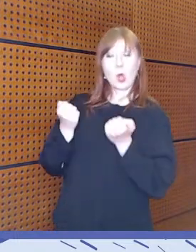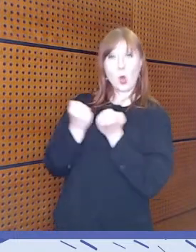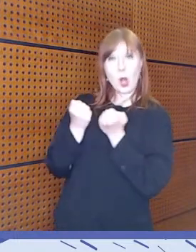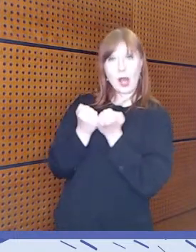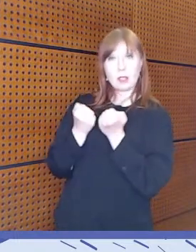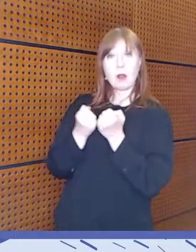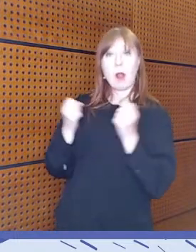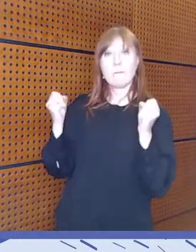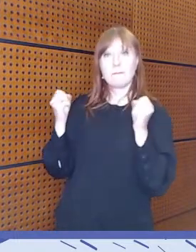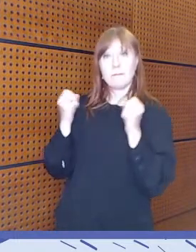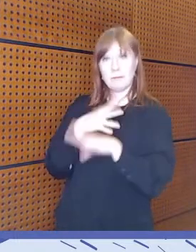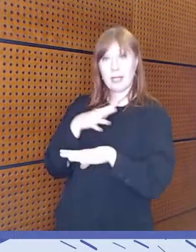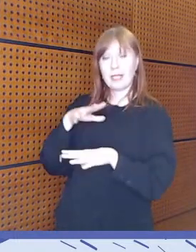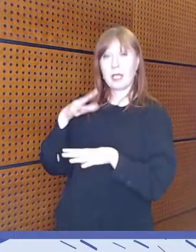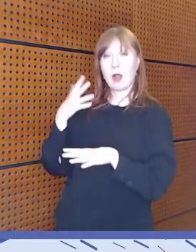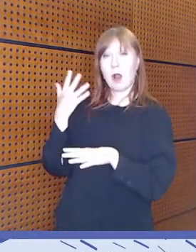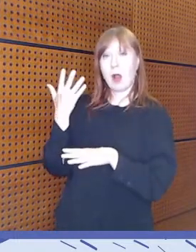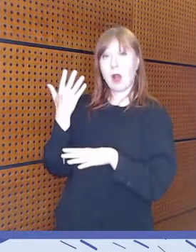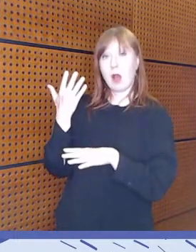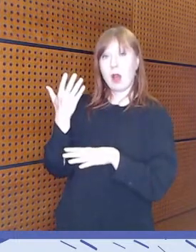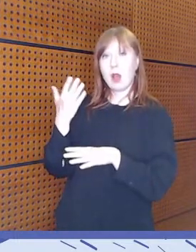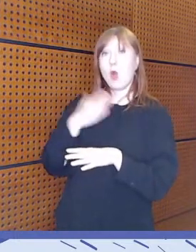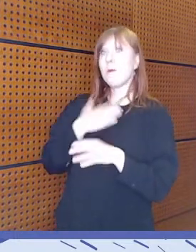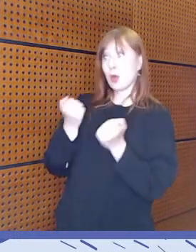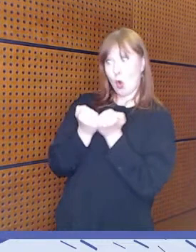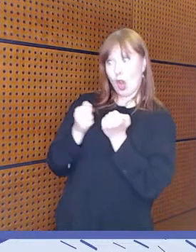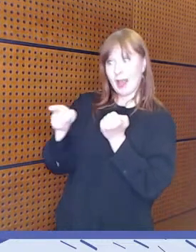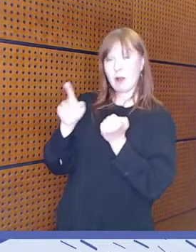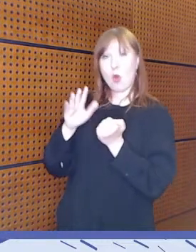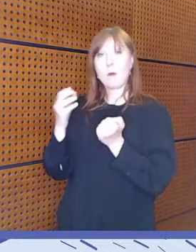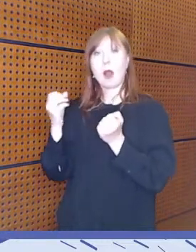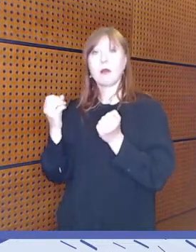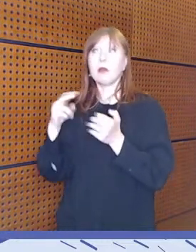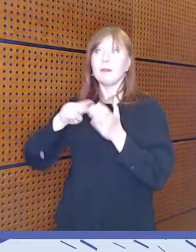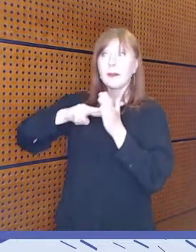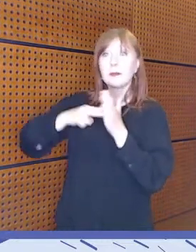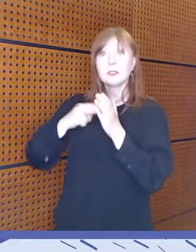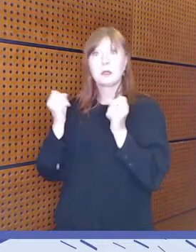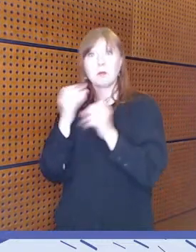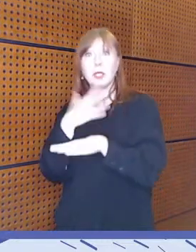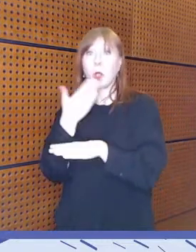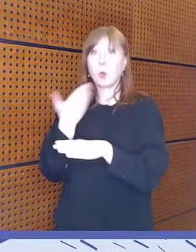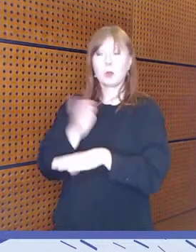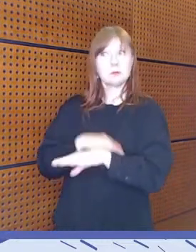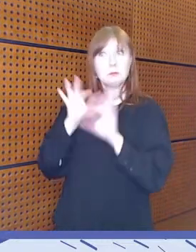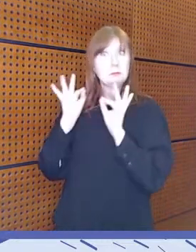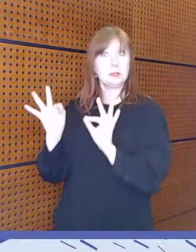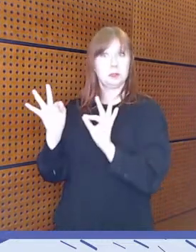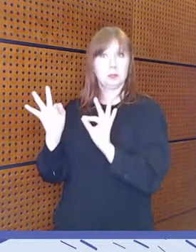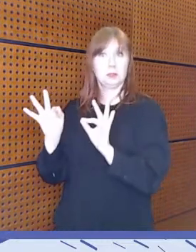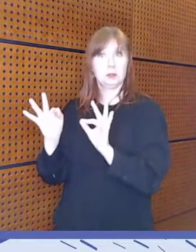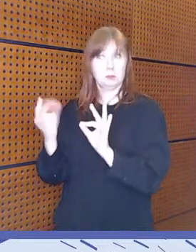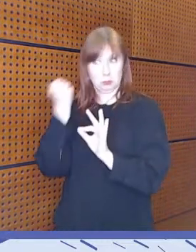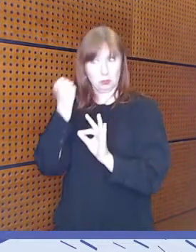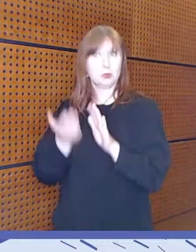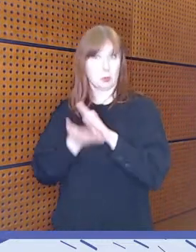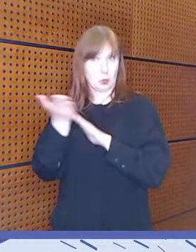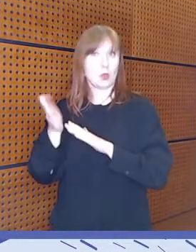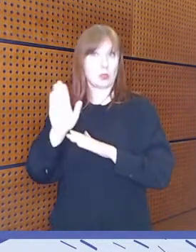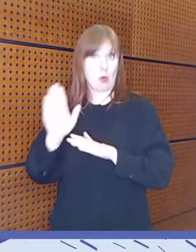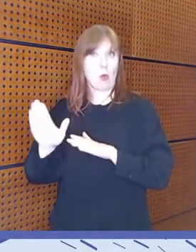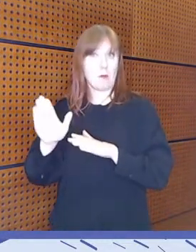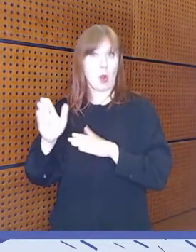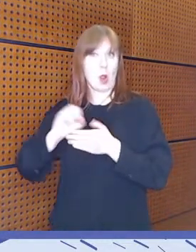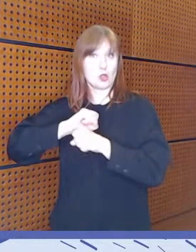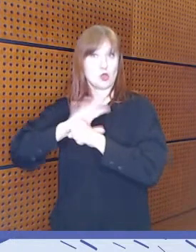Kollegani, tekniset medialukutaidot olivat riittävät, jotta hän olisi voinut tulostaa koronapassin, mutta